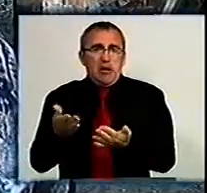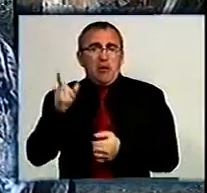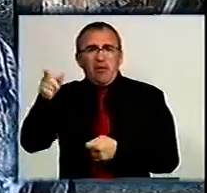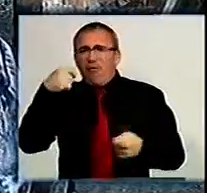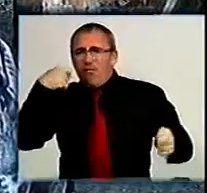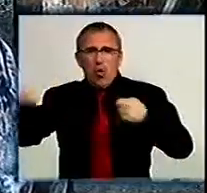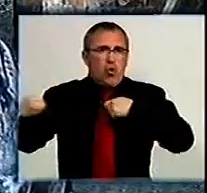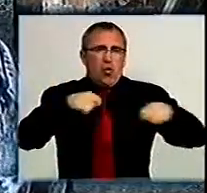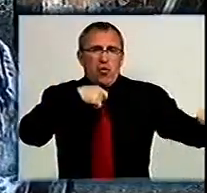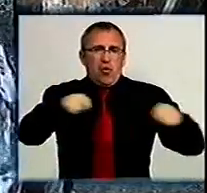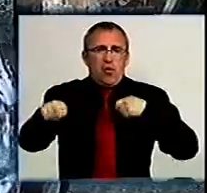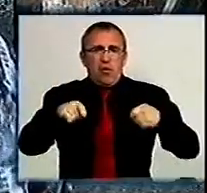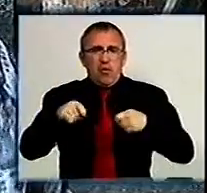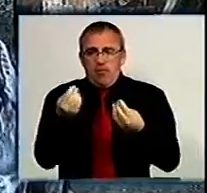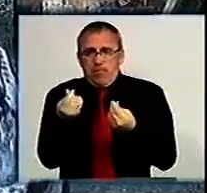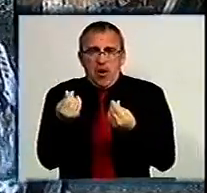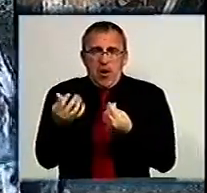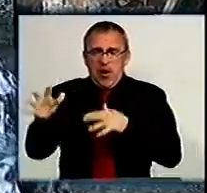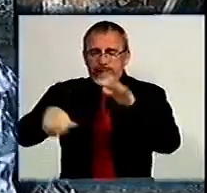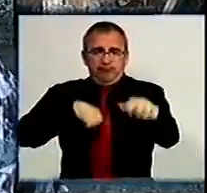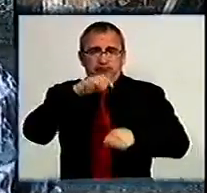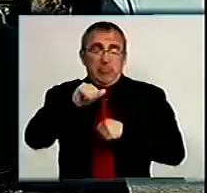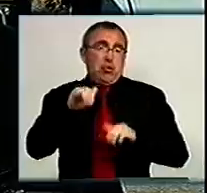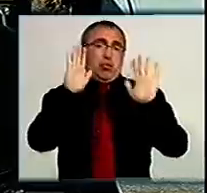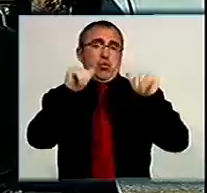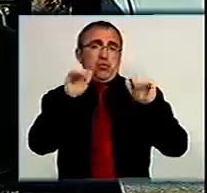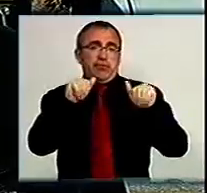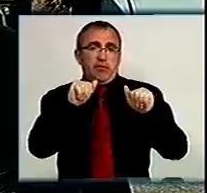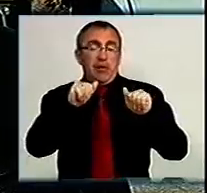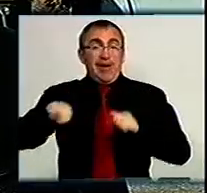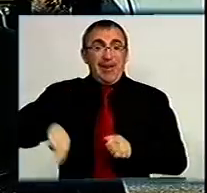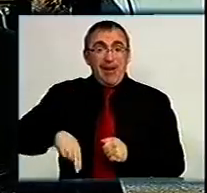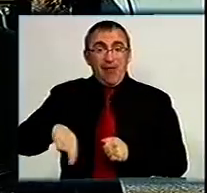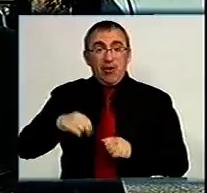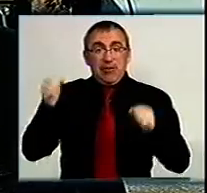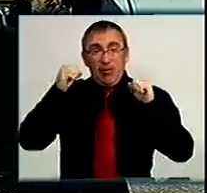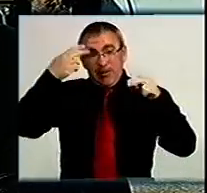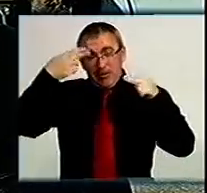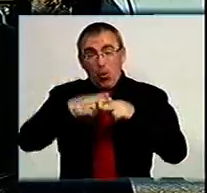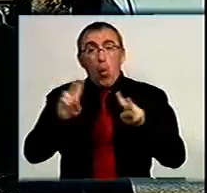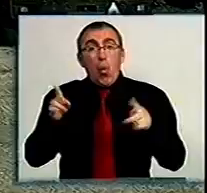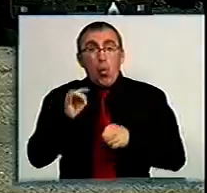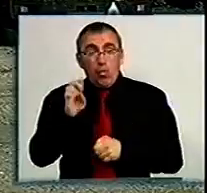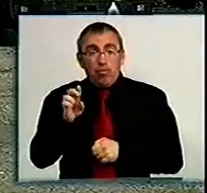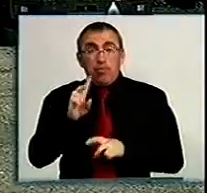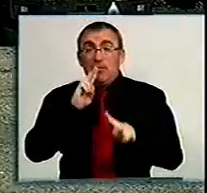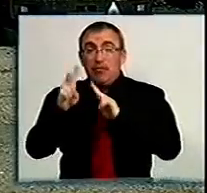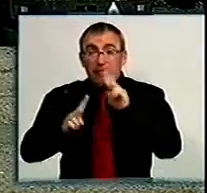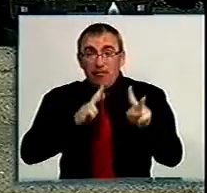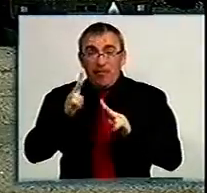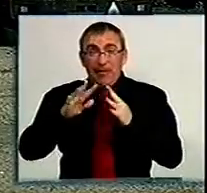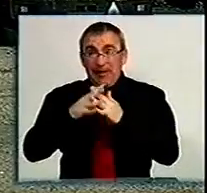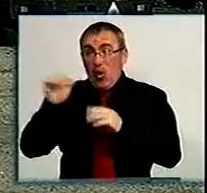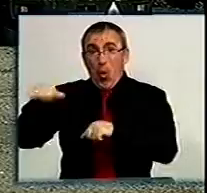розпродали, бабки собі забрали і до свідання. Директор місцевого спортивно-технічного клубу скаржиться, що завдяки